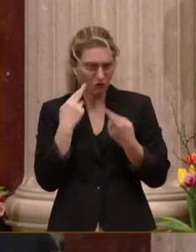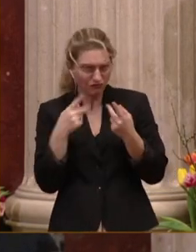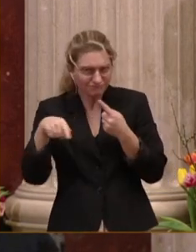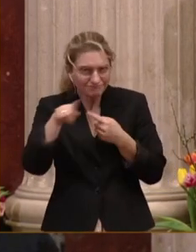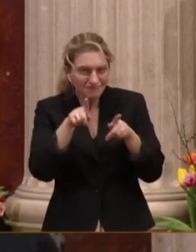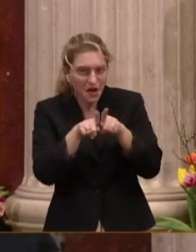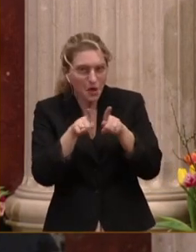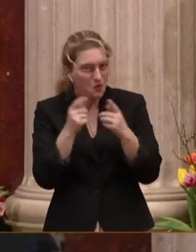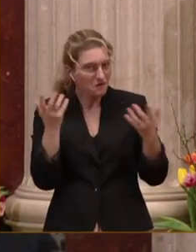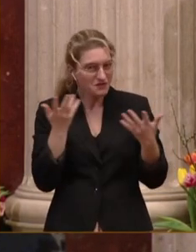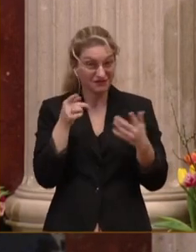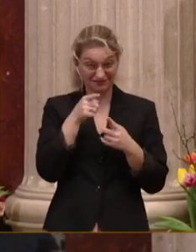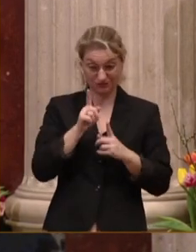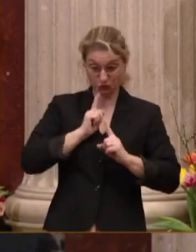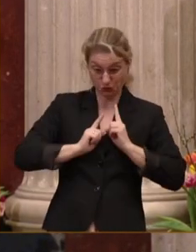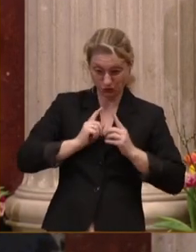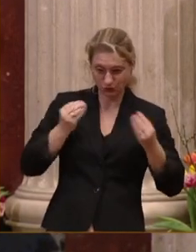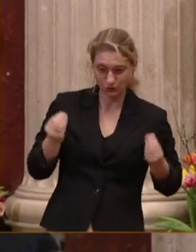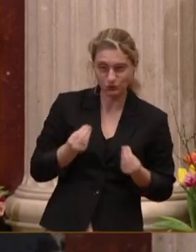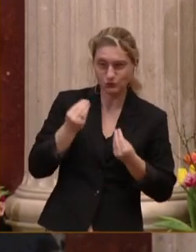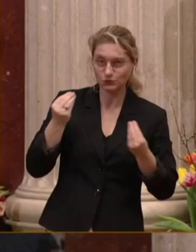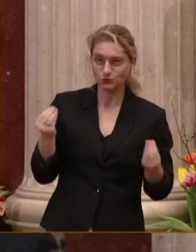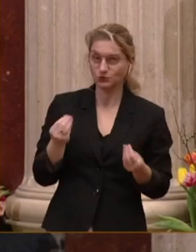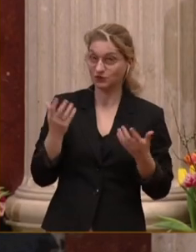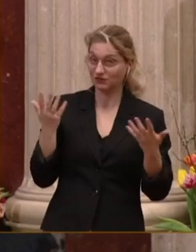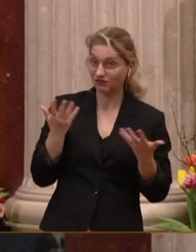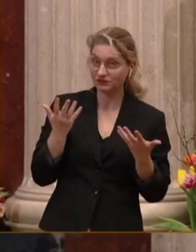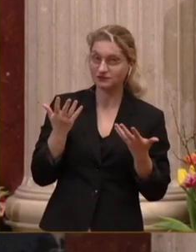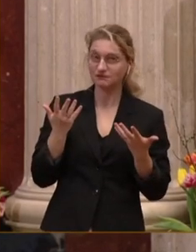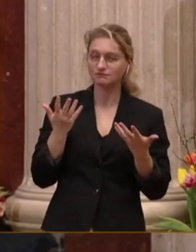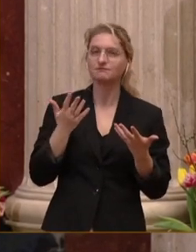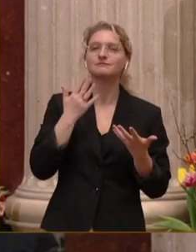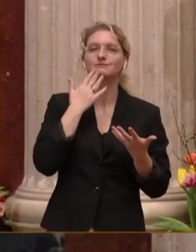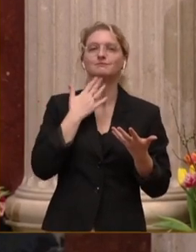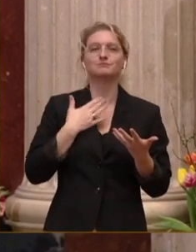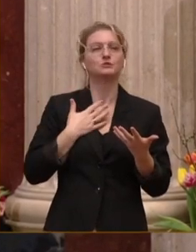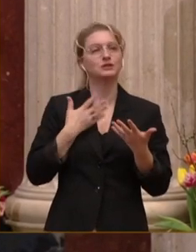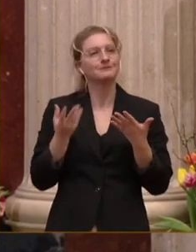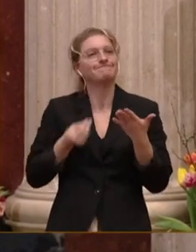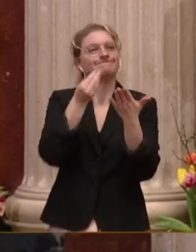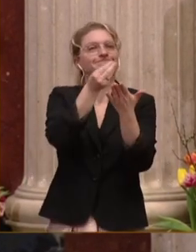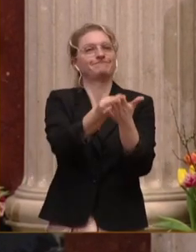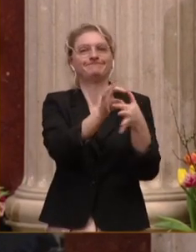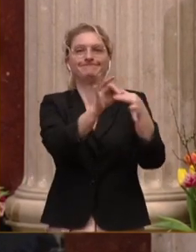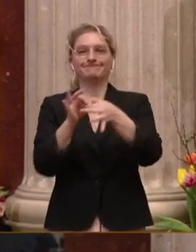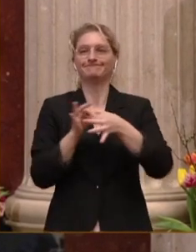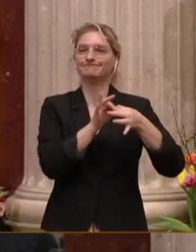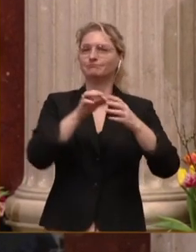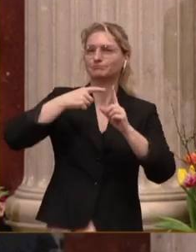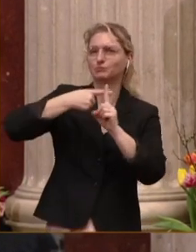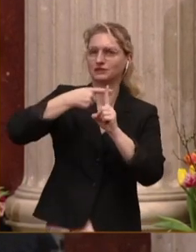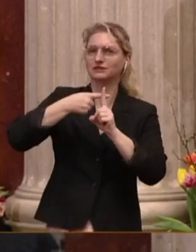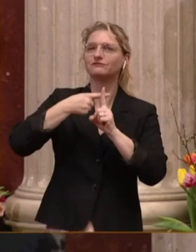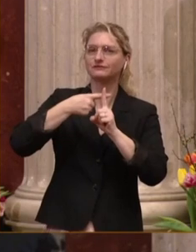dass diese Motivation es war, einen positiven Beitrag leisten zu können. Jeder mit